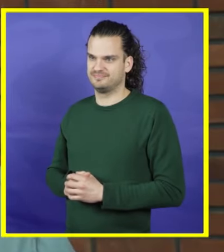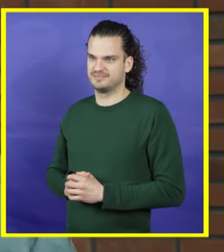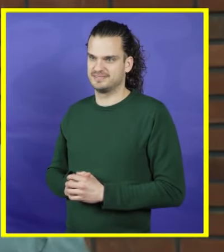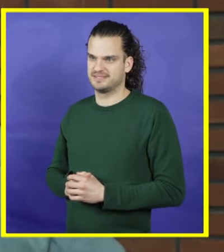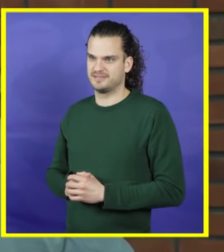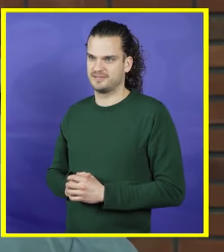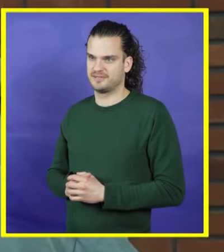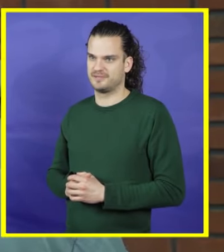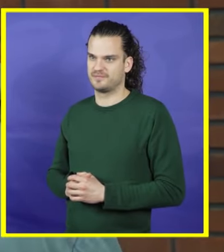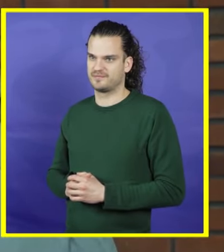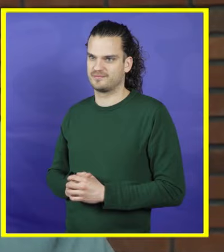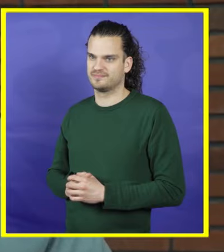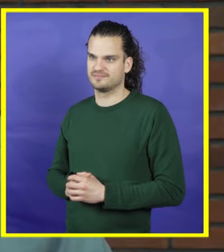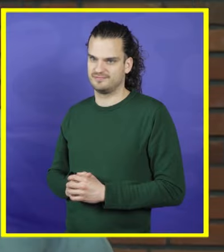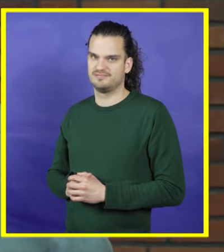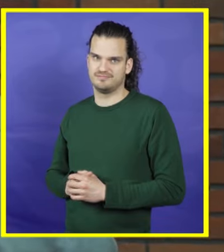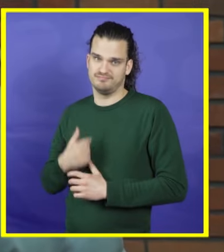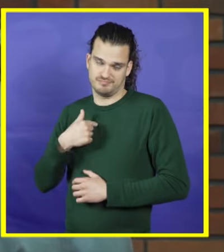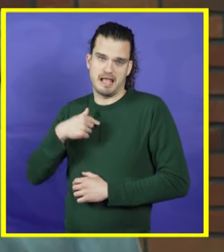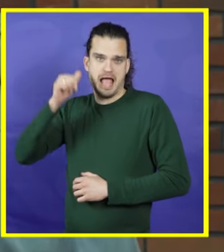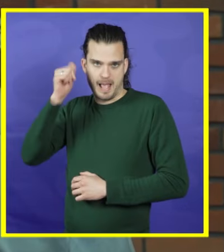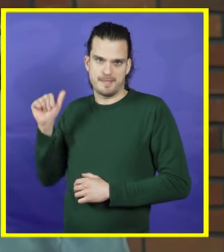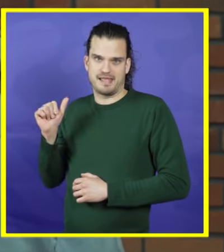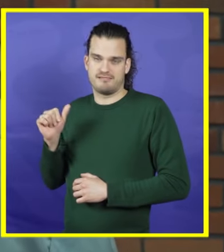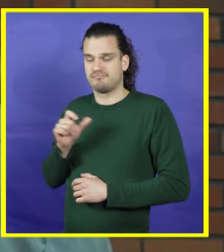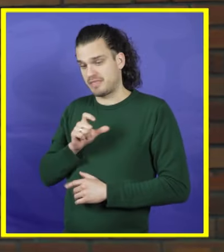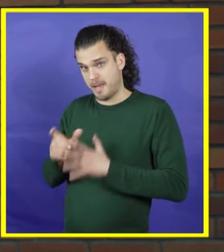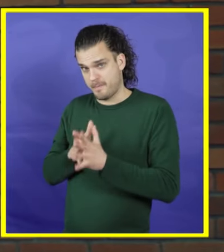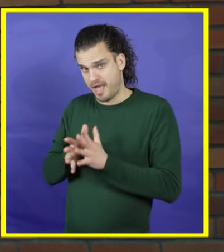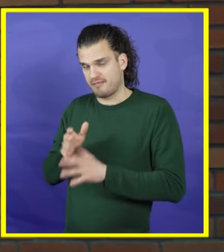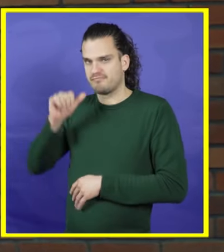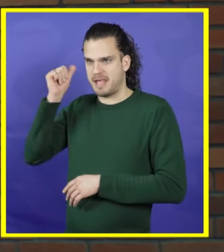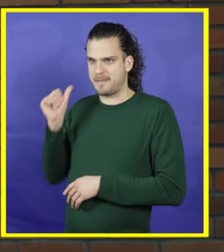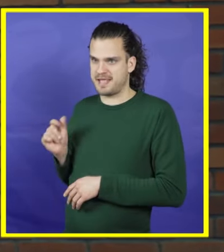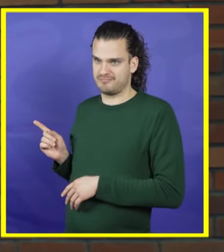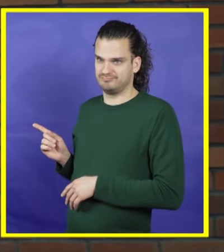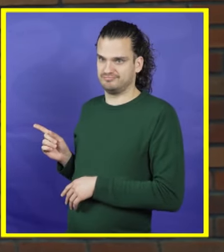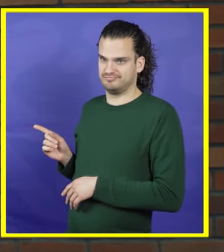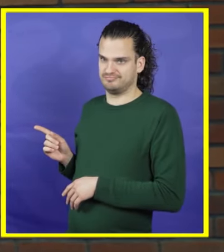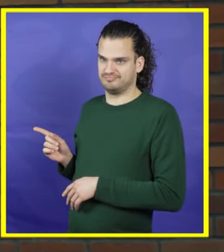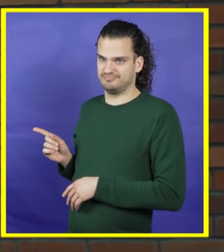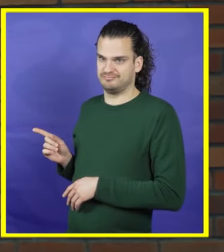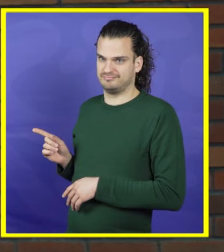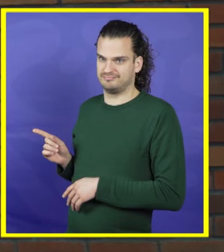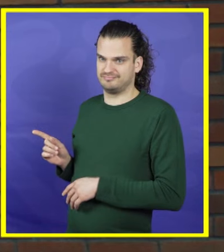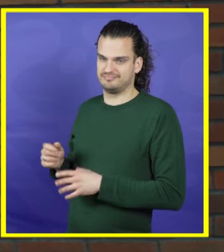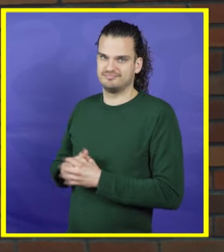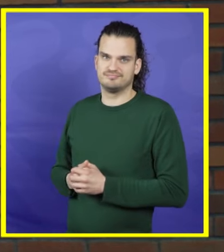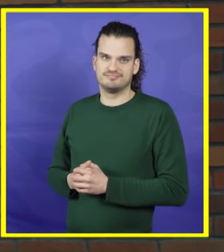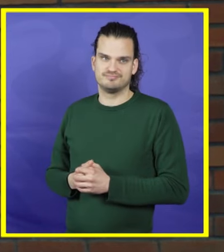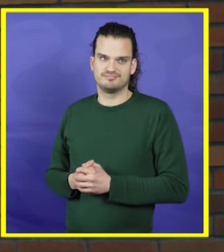Ik ben Amy. Mijn baarnaam is Amy. Ik zeg mijn naam met mijn handen.